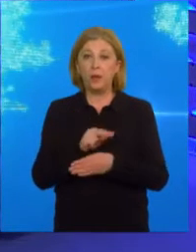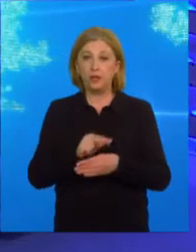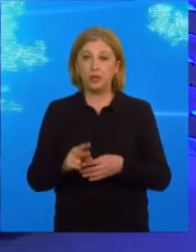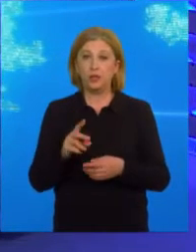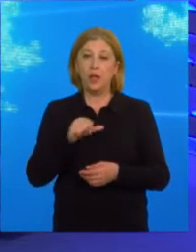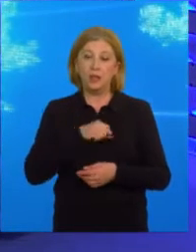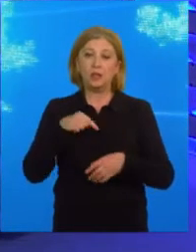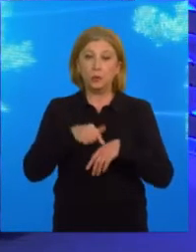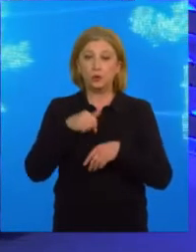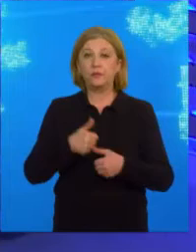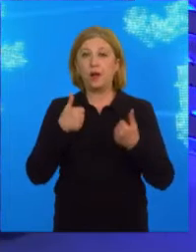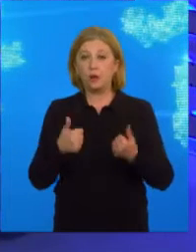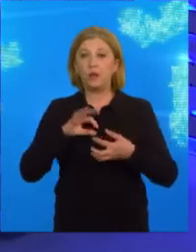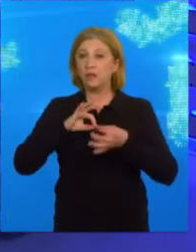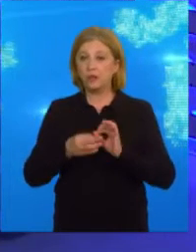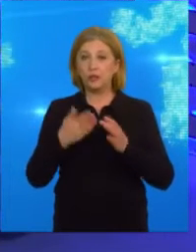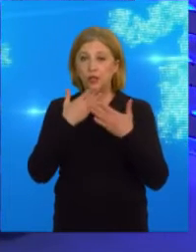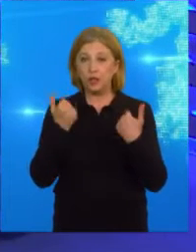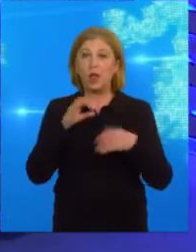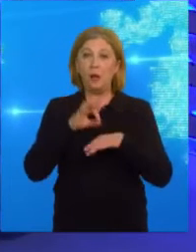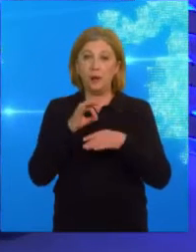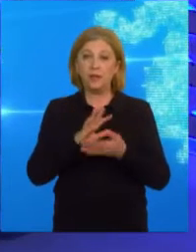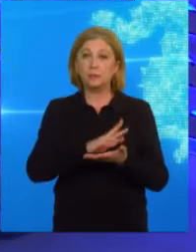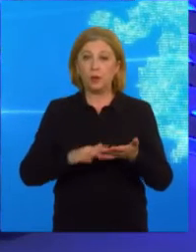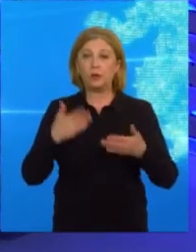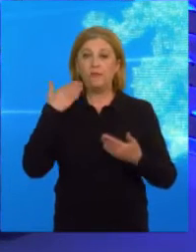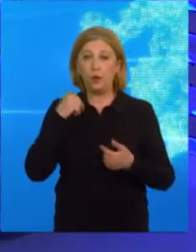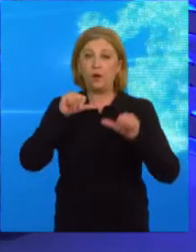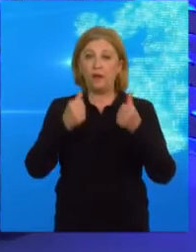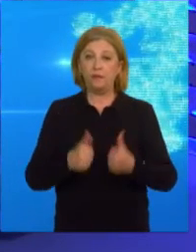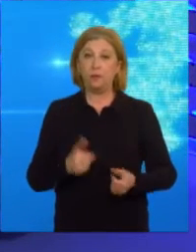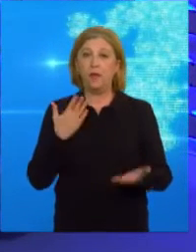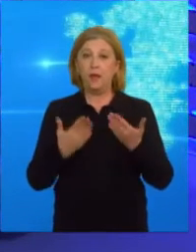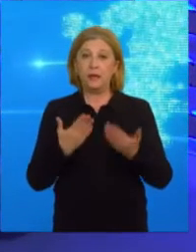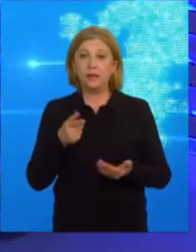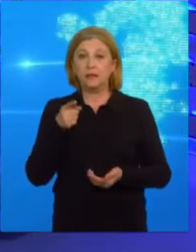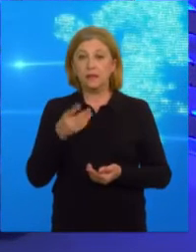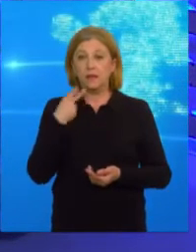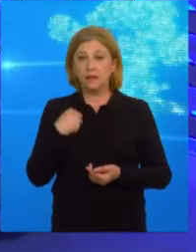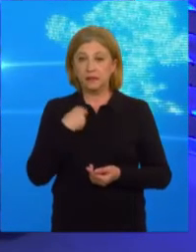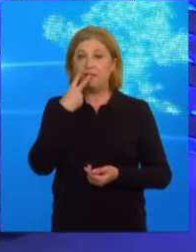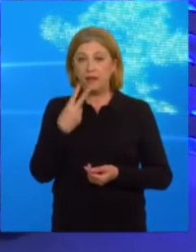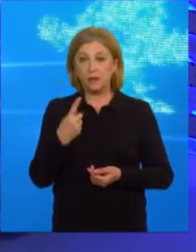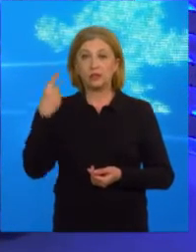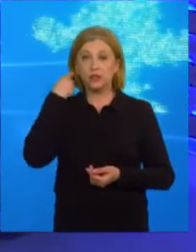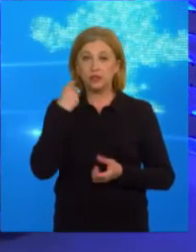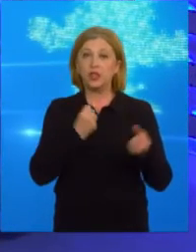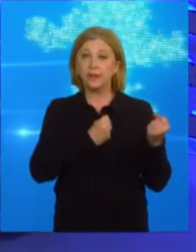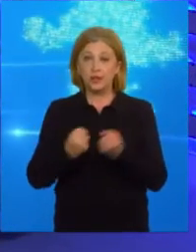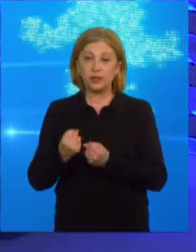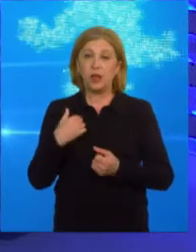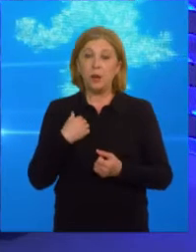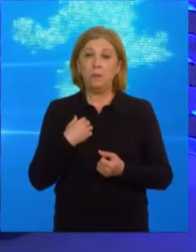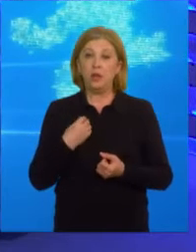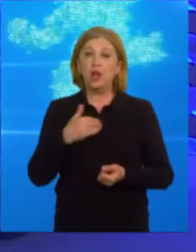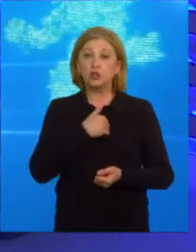самочувствие хорошее, никаких осложнений нет, болезнь протекает в легкой форме. Если ты нас видишь и слышишь, держись. Мы желаем